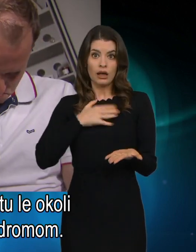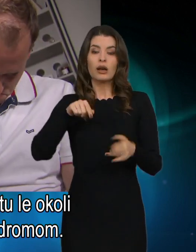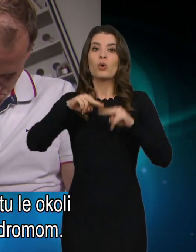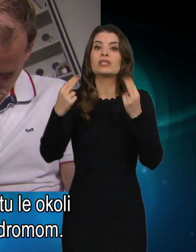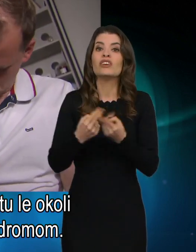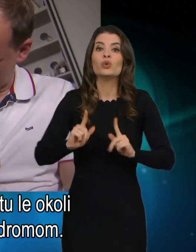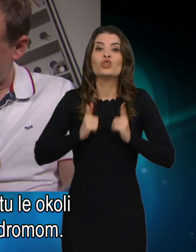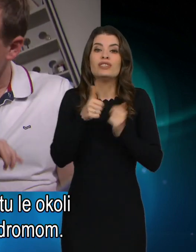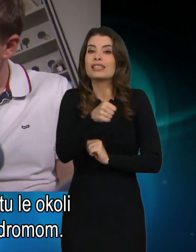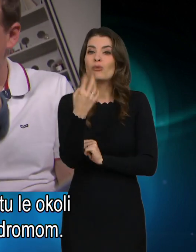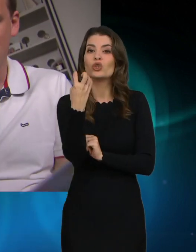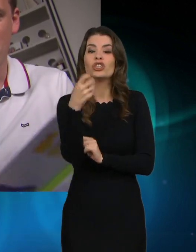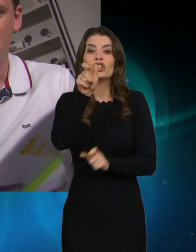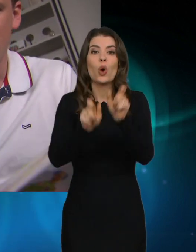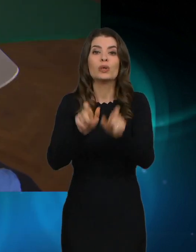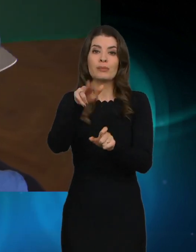oseb s tem sindromom.